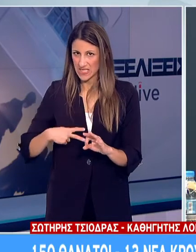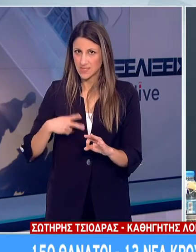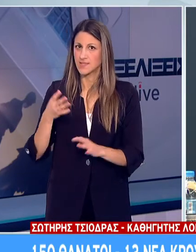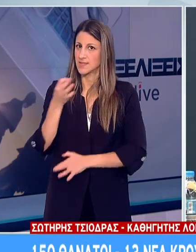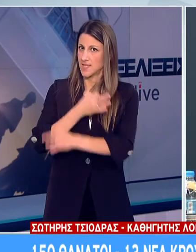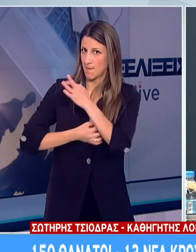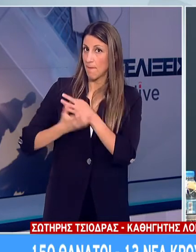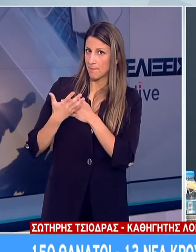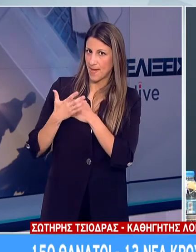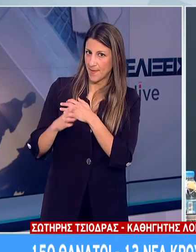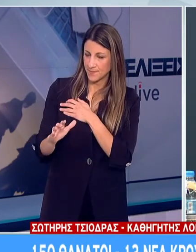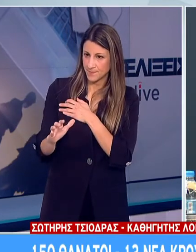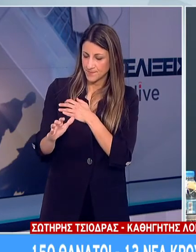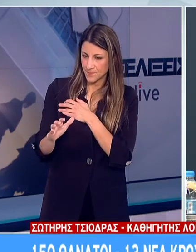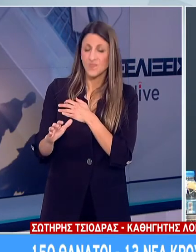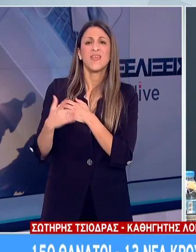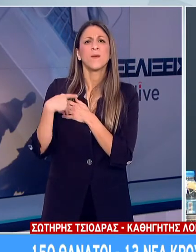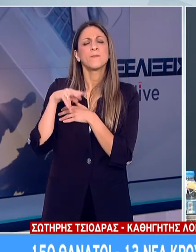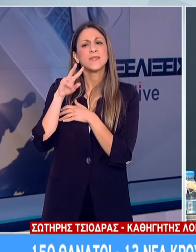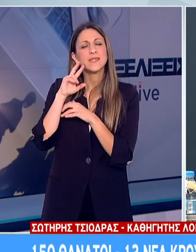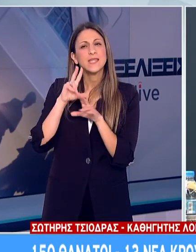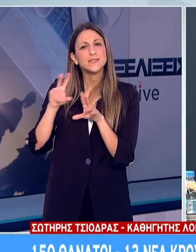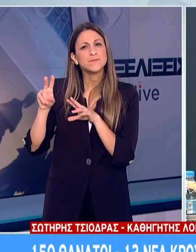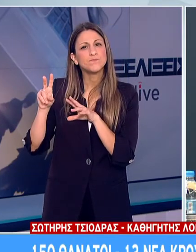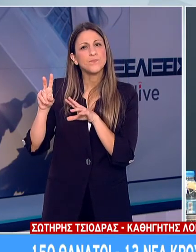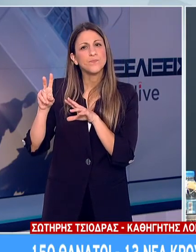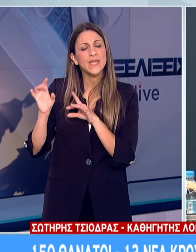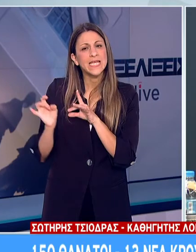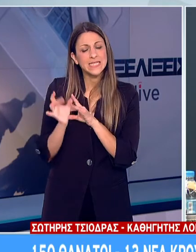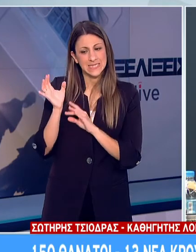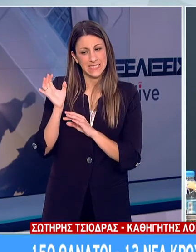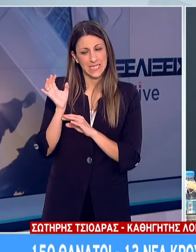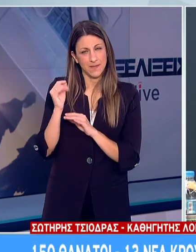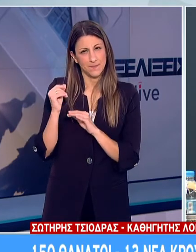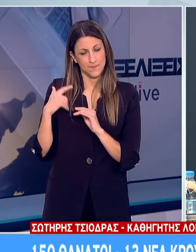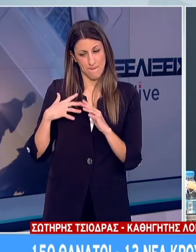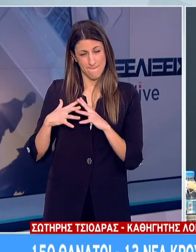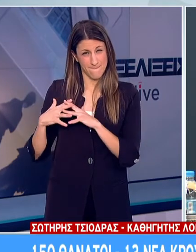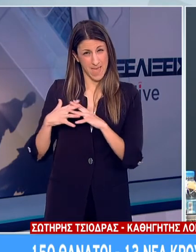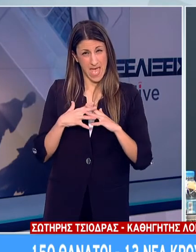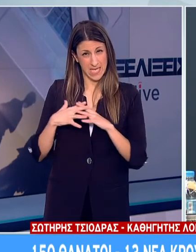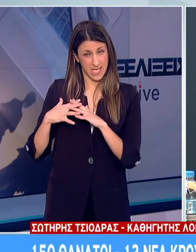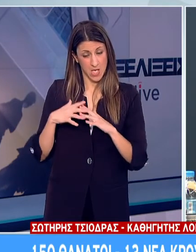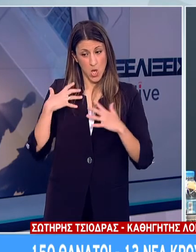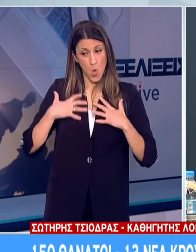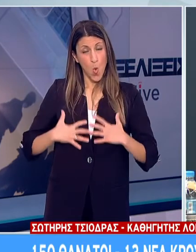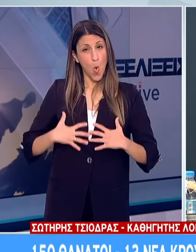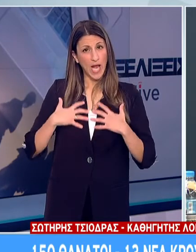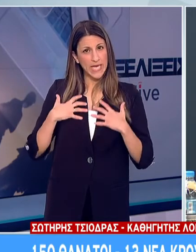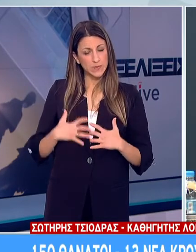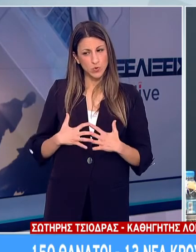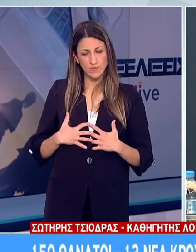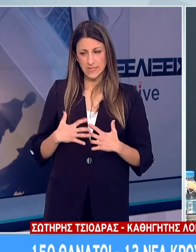ανάλυση του, φαίνεται ότι προσελκύετ κατά κάποιο τρόπο δίνει ένα ερέθισμα